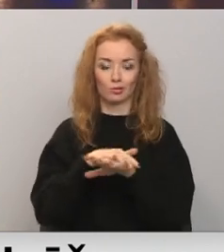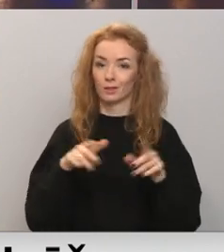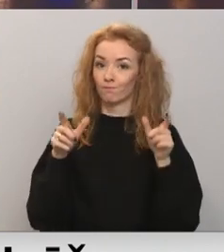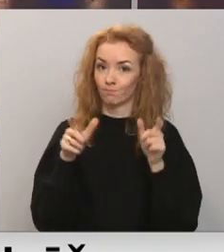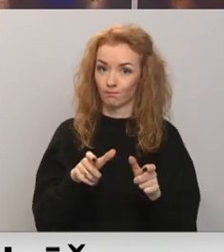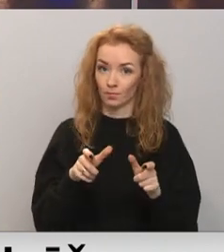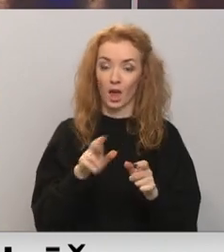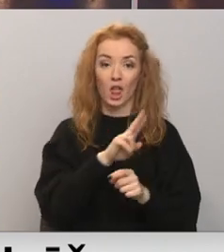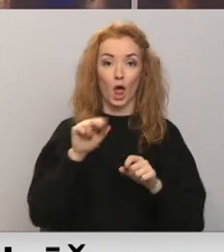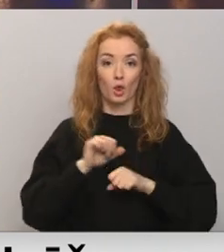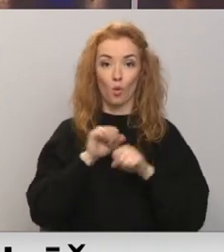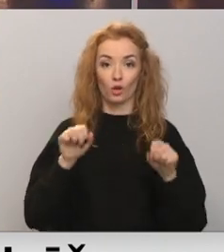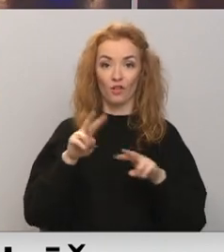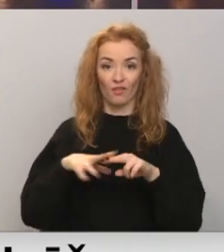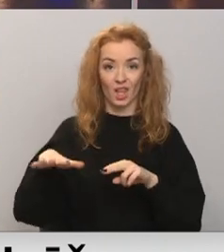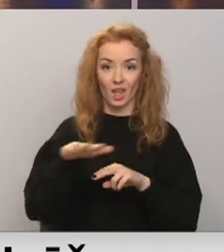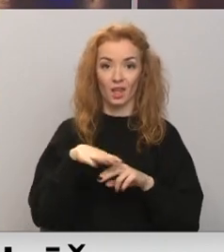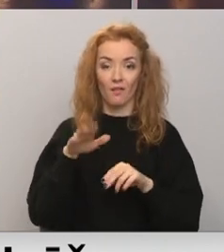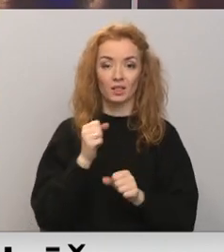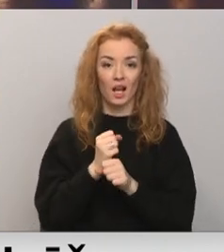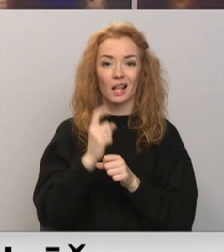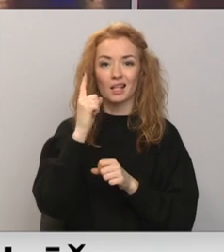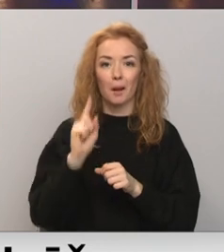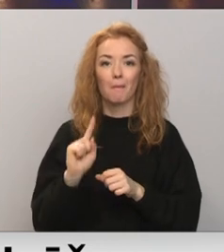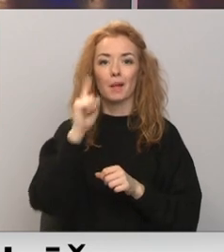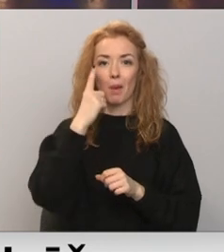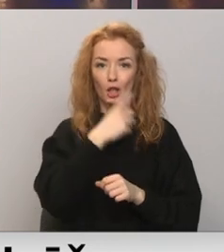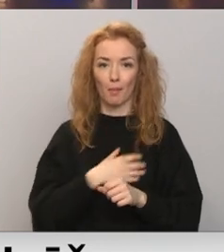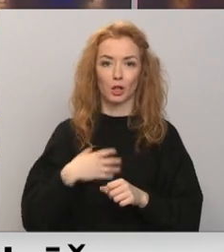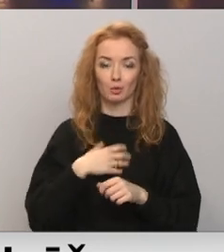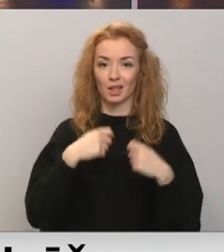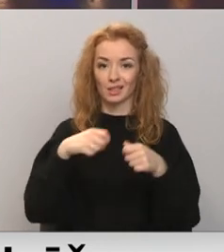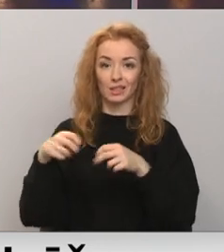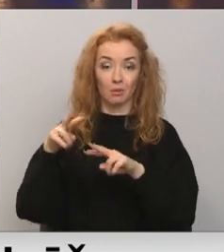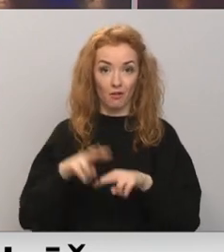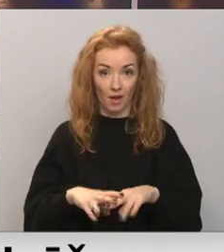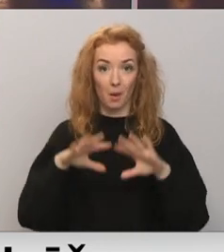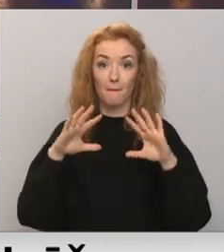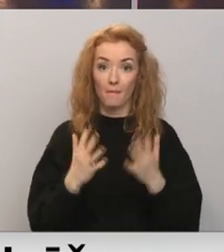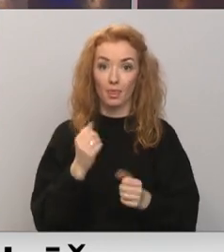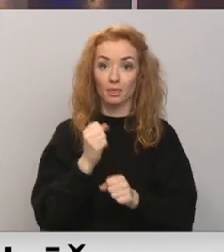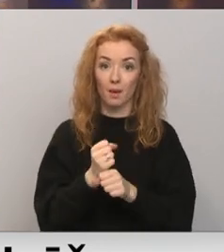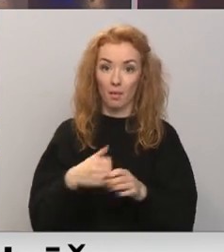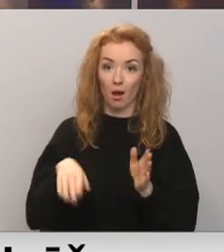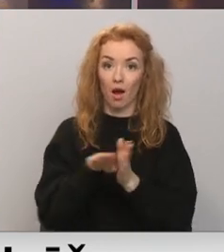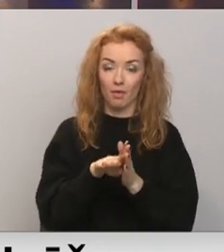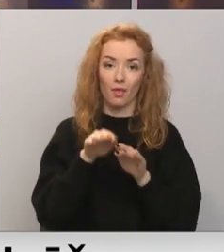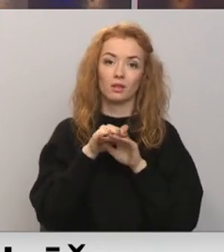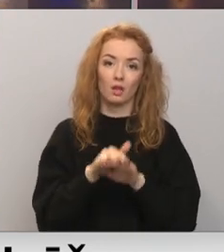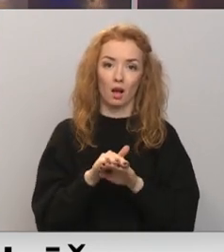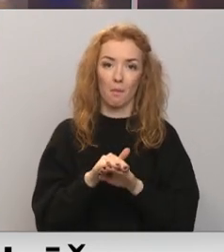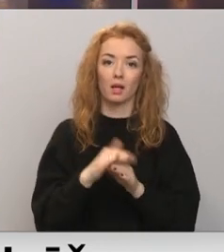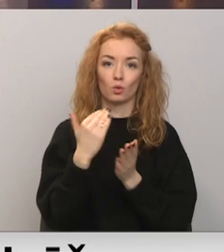varētu strādāt tikai nelielas pirmās nepieciešamības preču tizniecības vietas, bet darbam klātienē plānots saglabāt līdzīgas